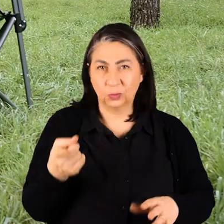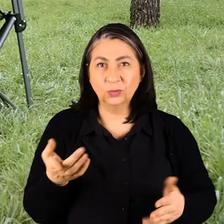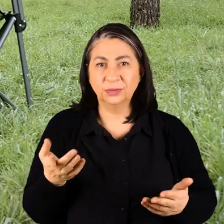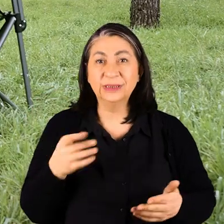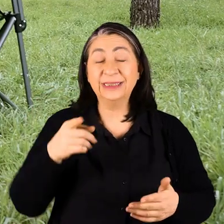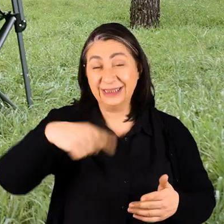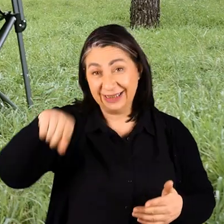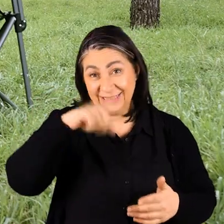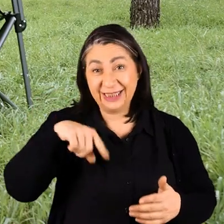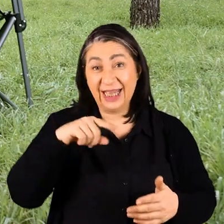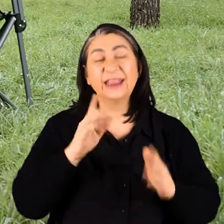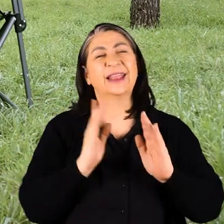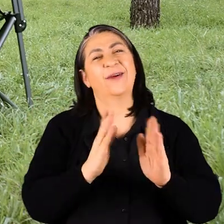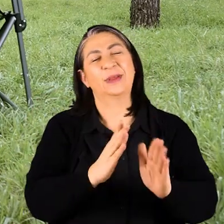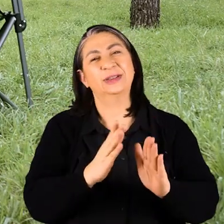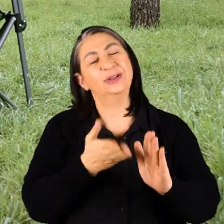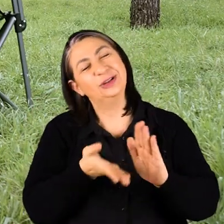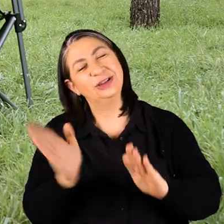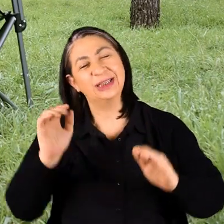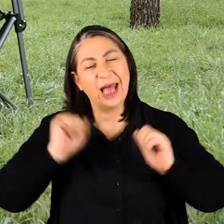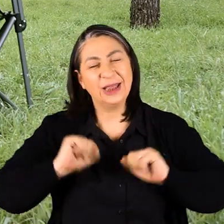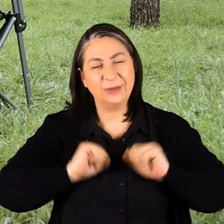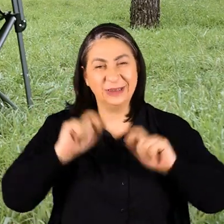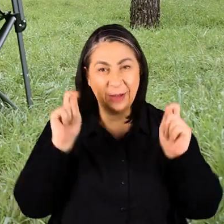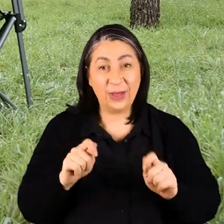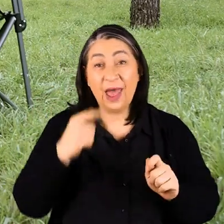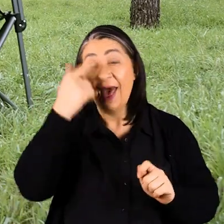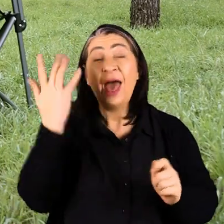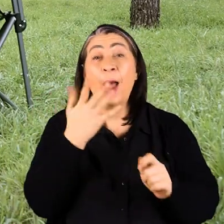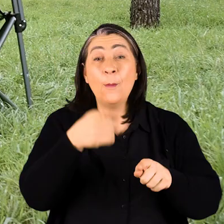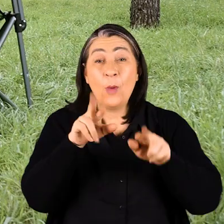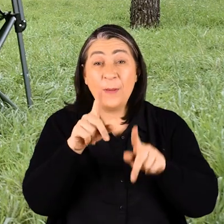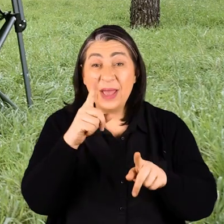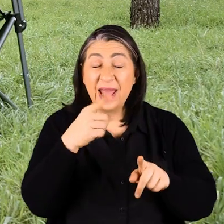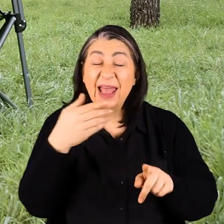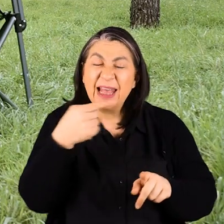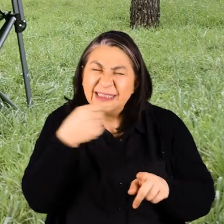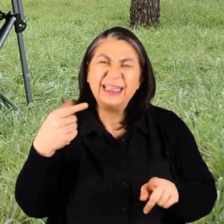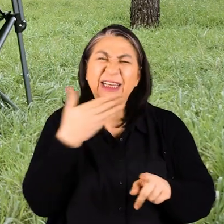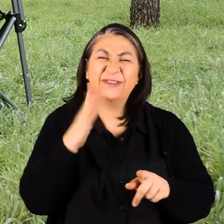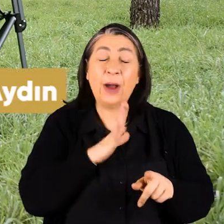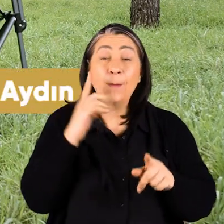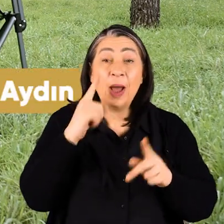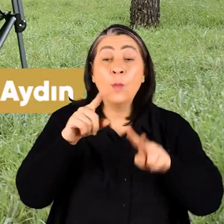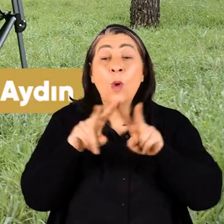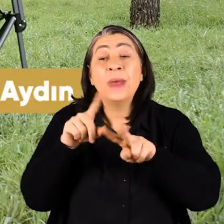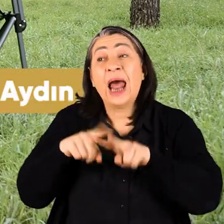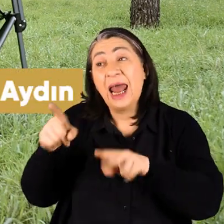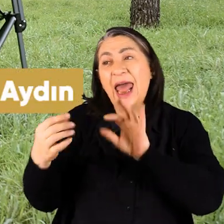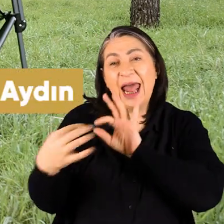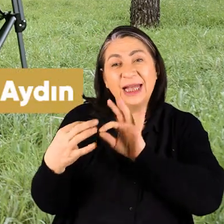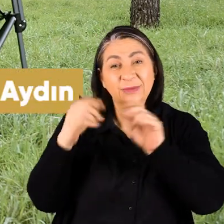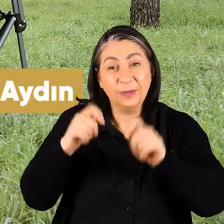Siz de devam edin çıkın antrenmanızı yapın Eğer böyle bir dezavantajınız varsa da bakın Muhammed Ali ile de